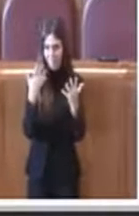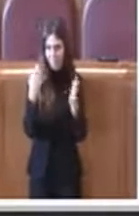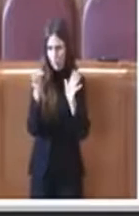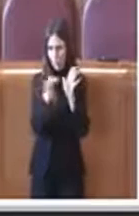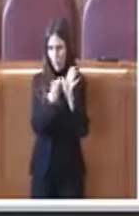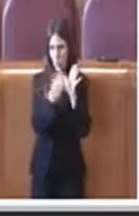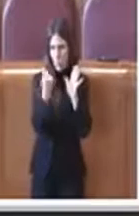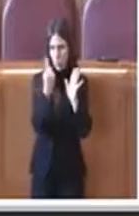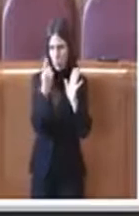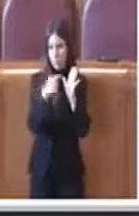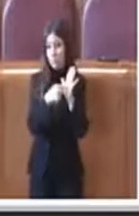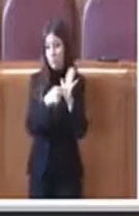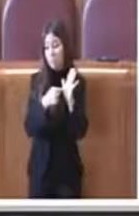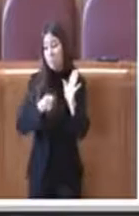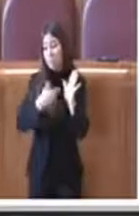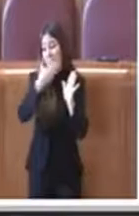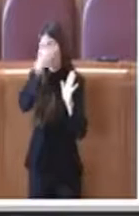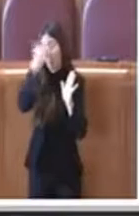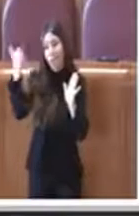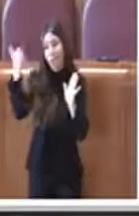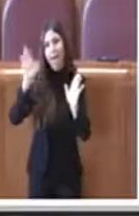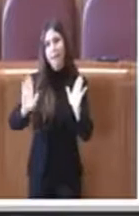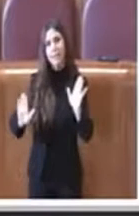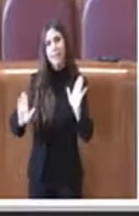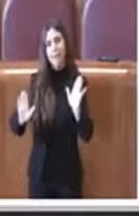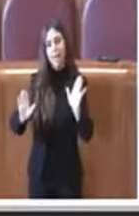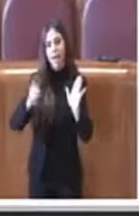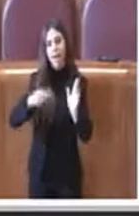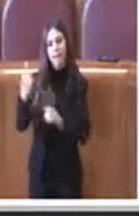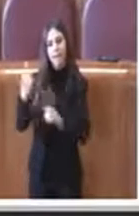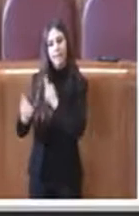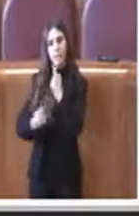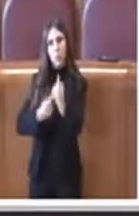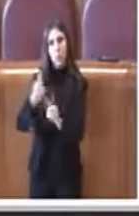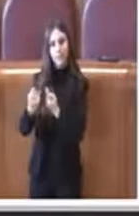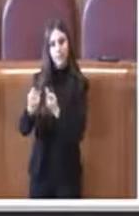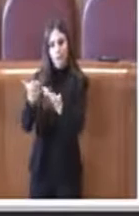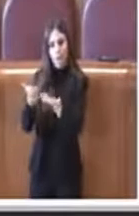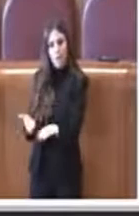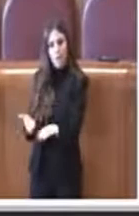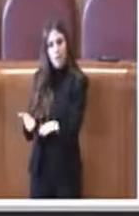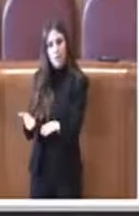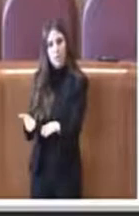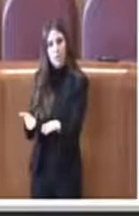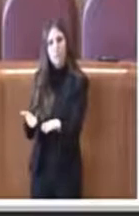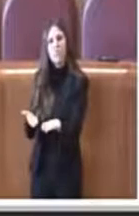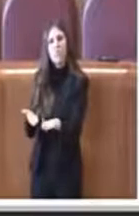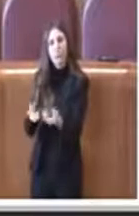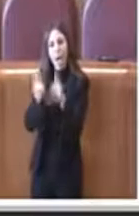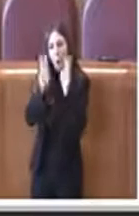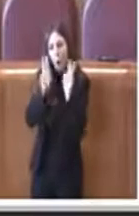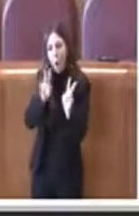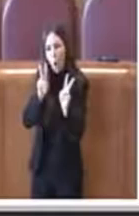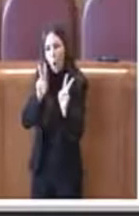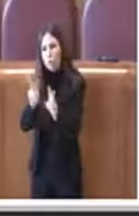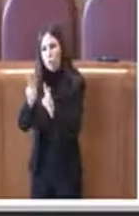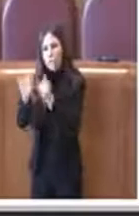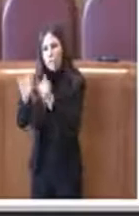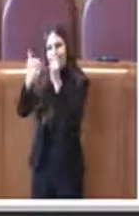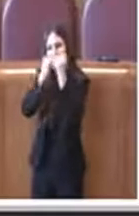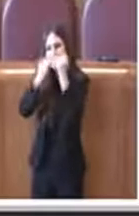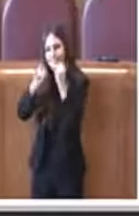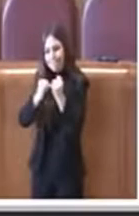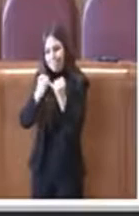con la situazione che si sta generando adesso, con un controllo minuzioso dei